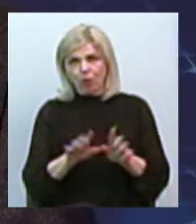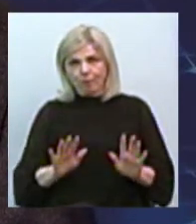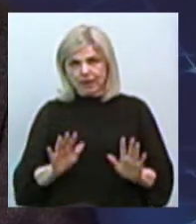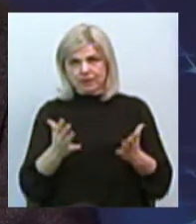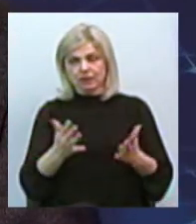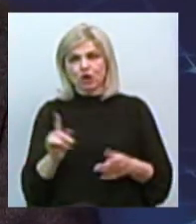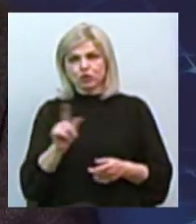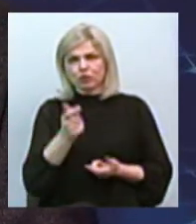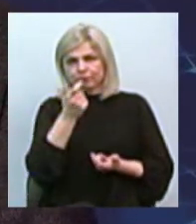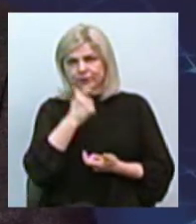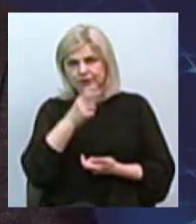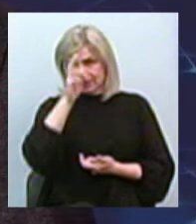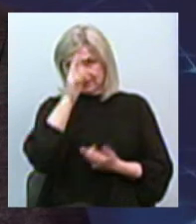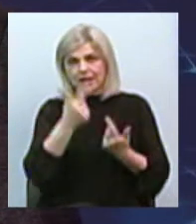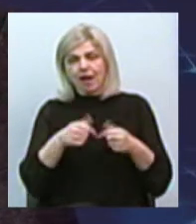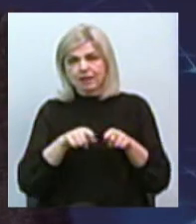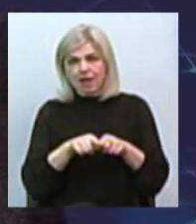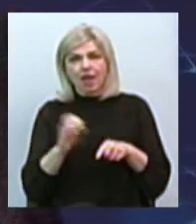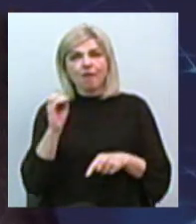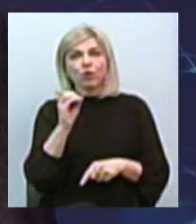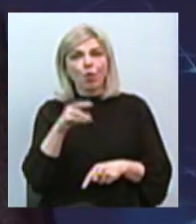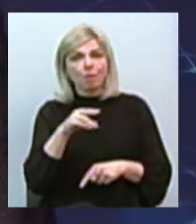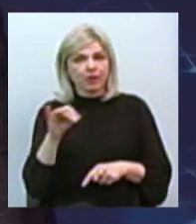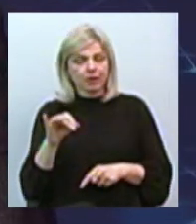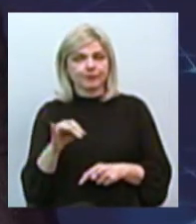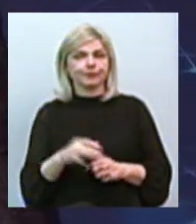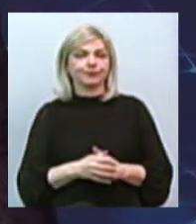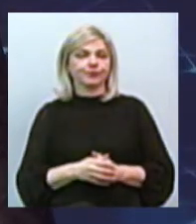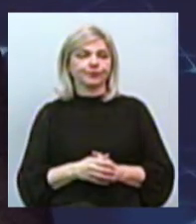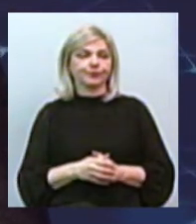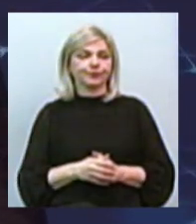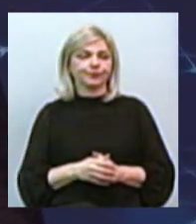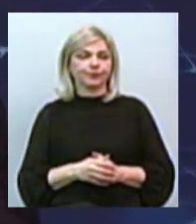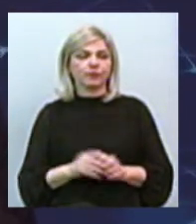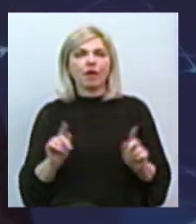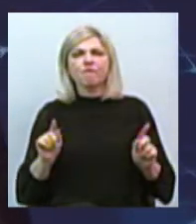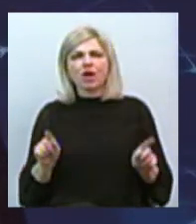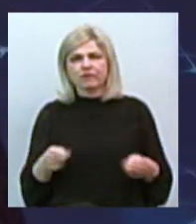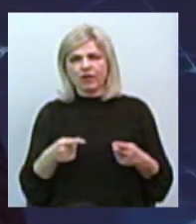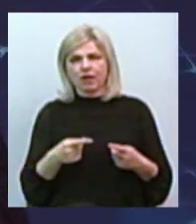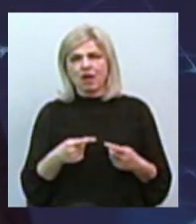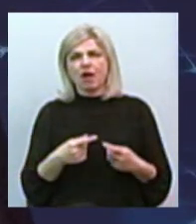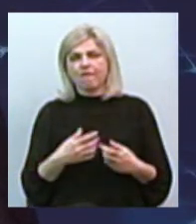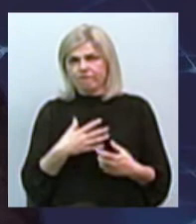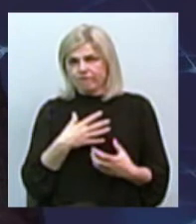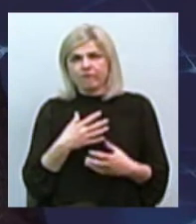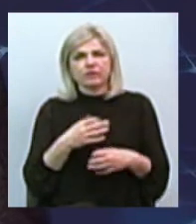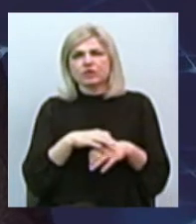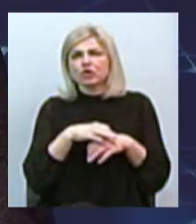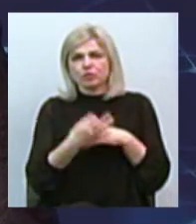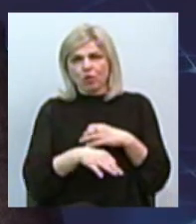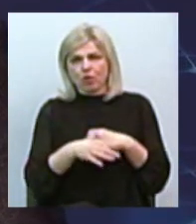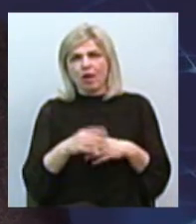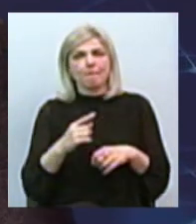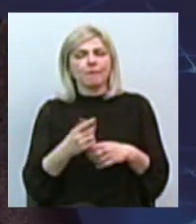в цивилизованнійшій країні Європи, в общем-то, розродилось варварство, первобытне варварство. було зроблено